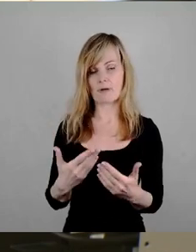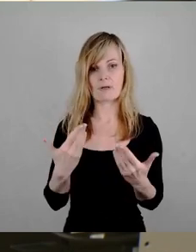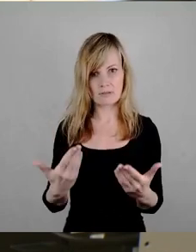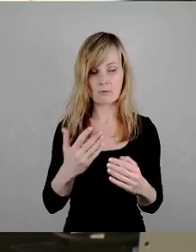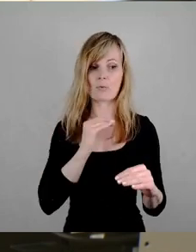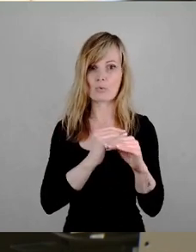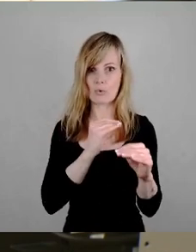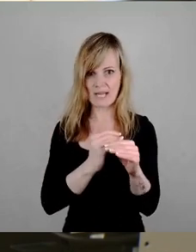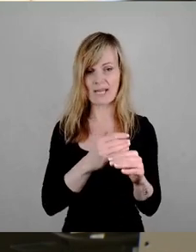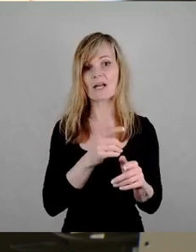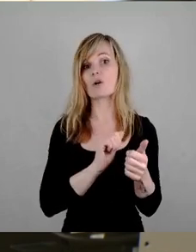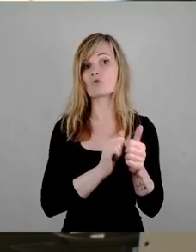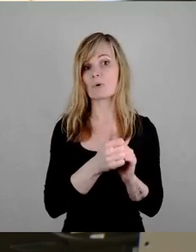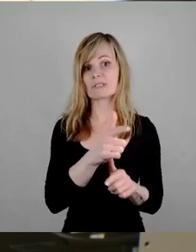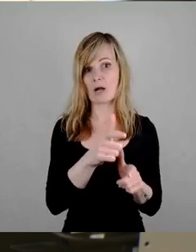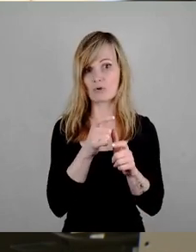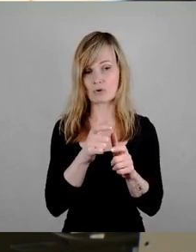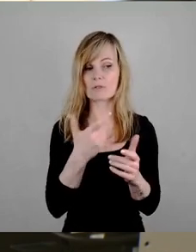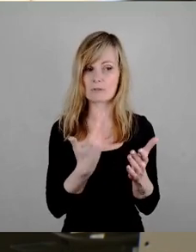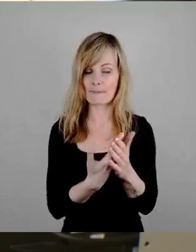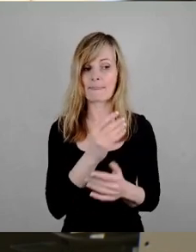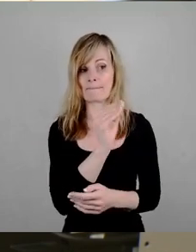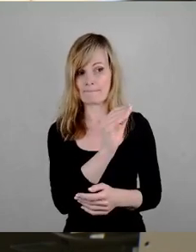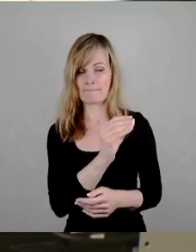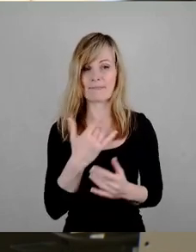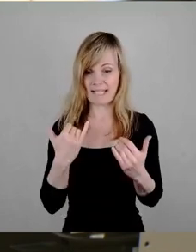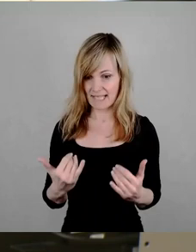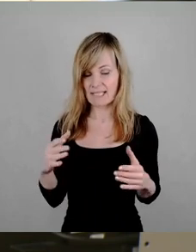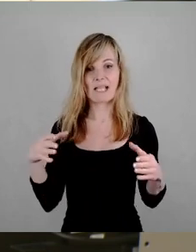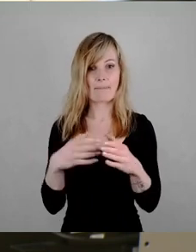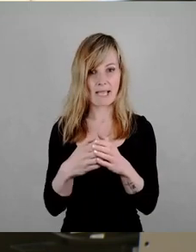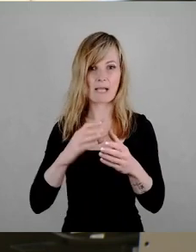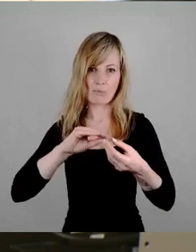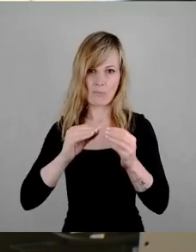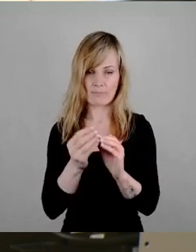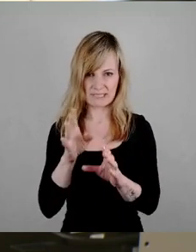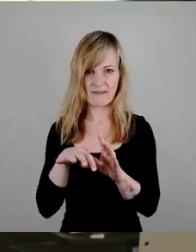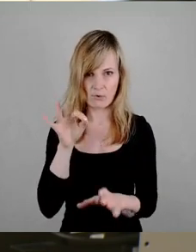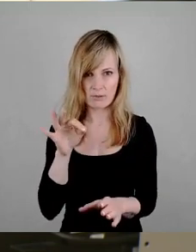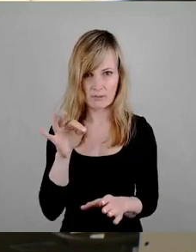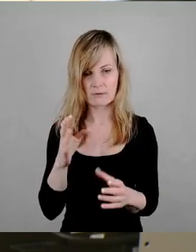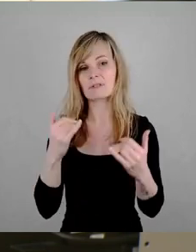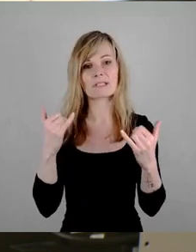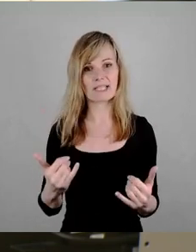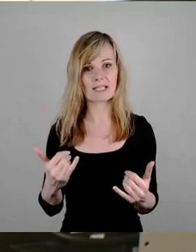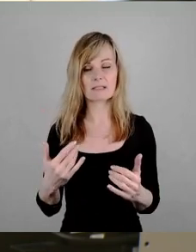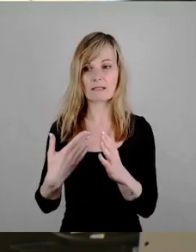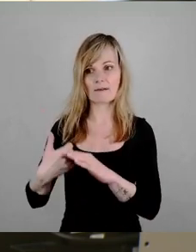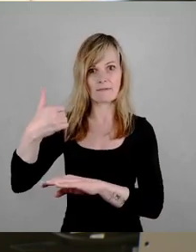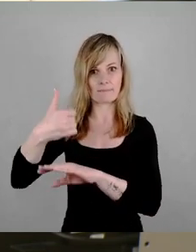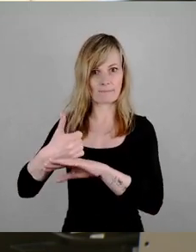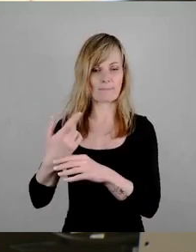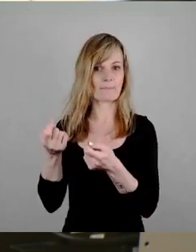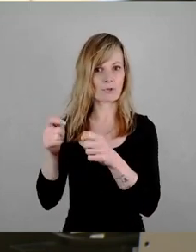Spurtausschuss Für den Kompromiss, den wir jetzt gemeinsam gefunden haben Wie er jetzt auch in der federführenden Beschlussempfehlung